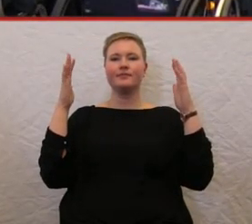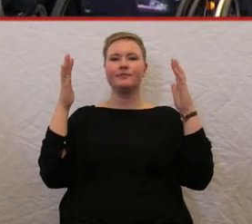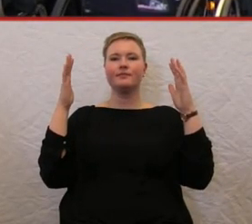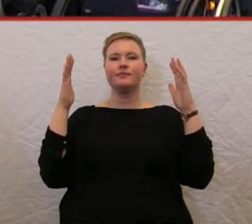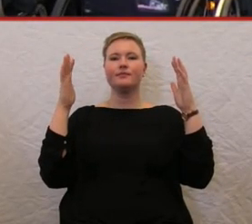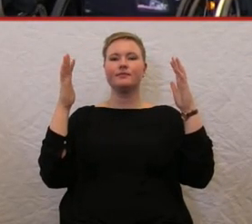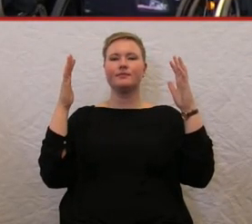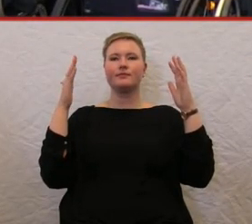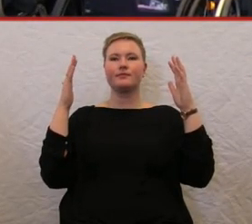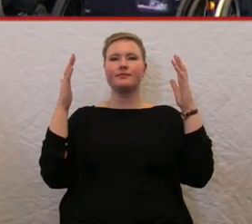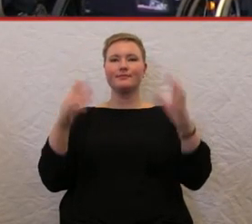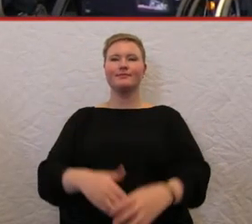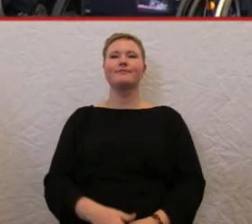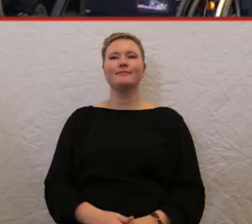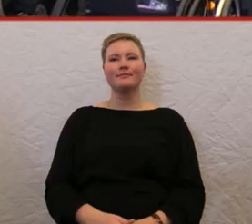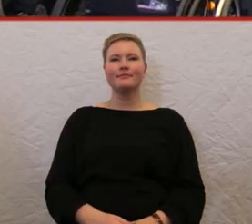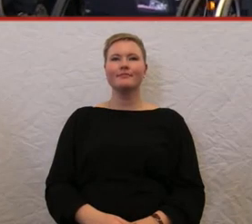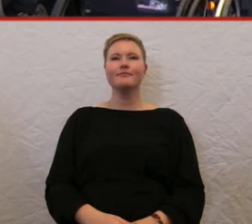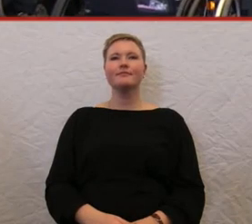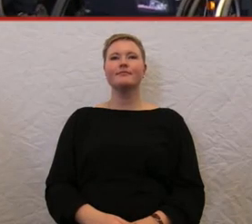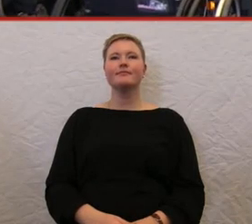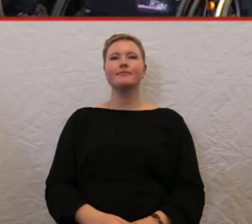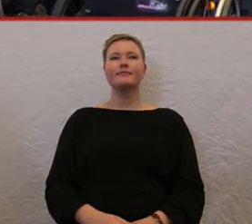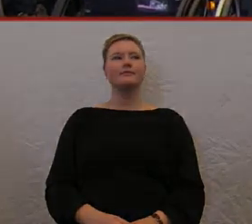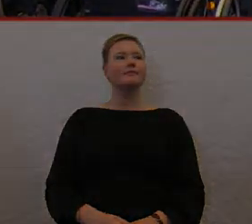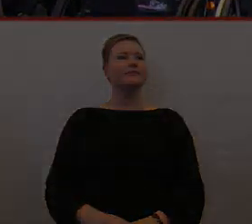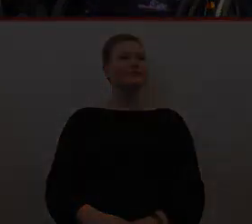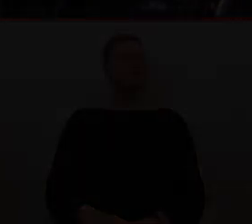Applaus ich danke für die Aufmerksamkeit. Dank.